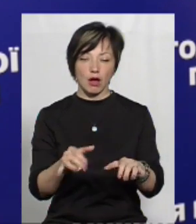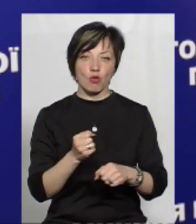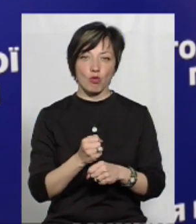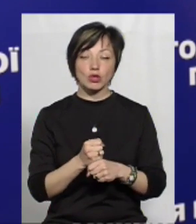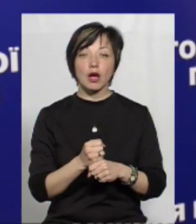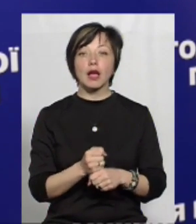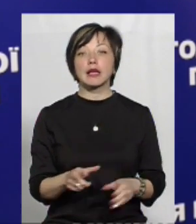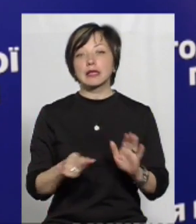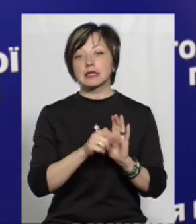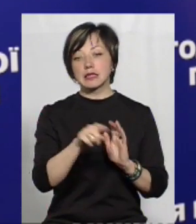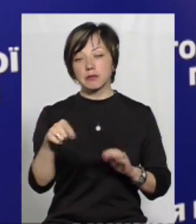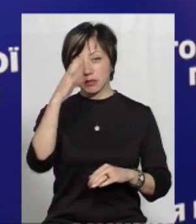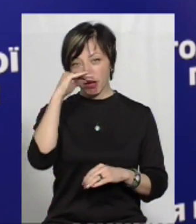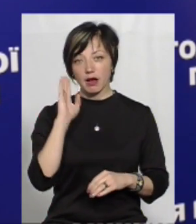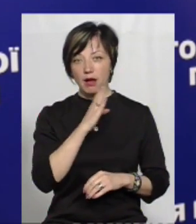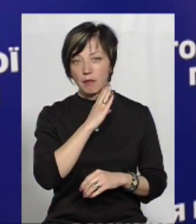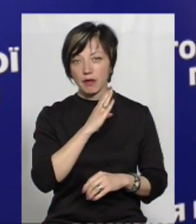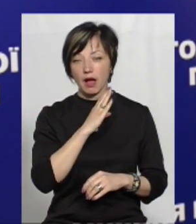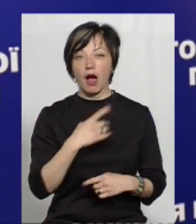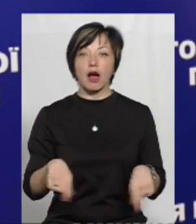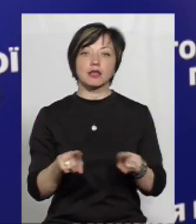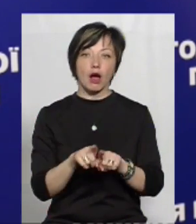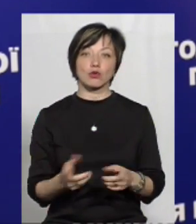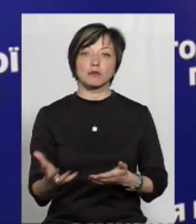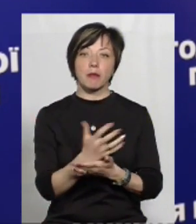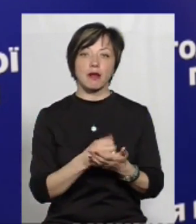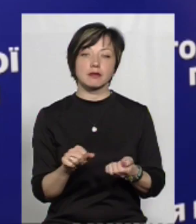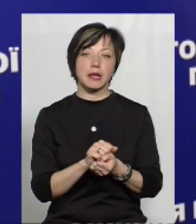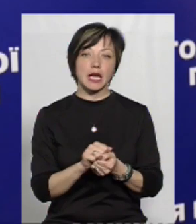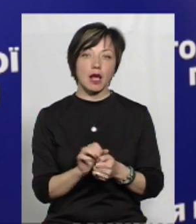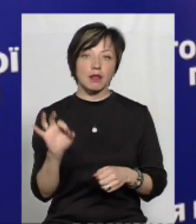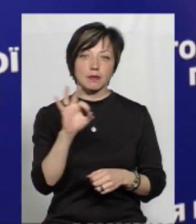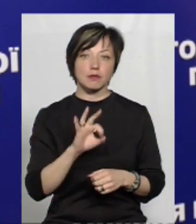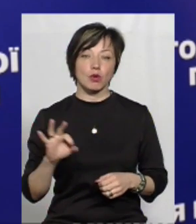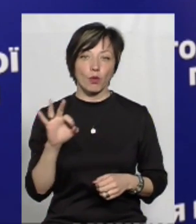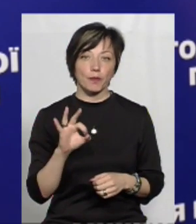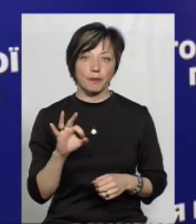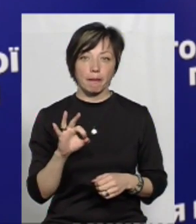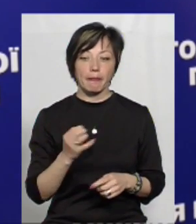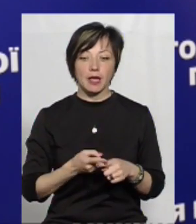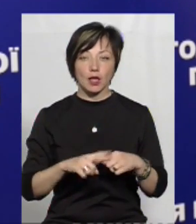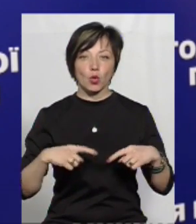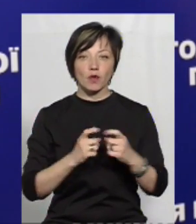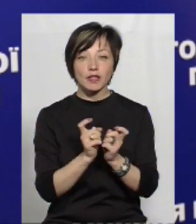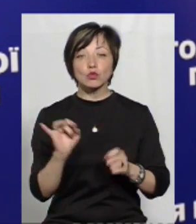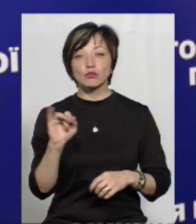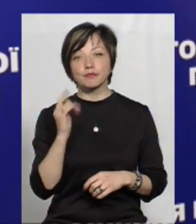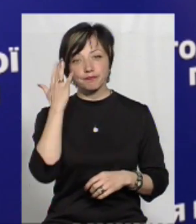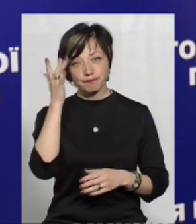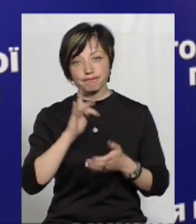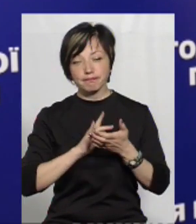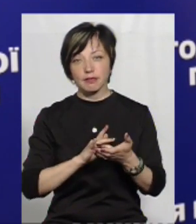з ними та їхніми батьками, а також збираються матеріали щодо даного конфлікту з метою